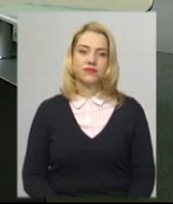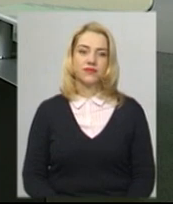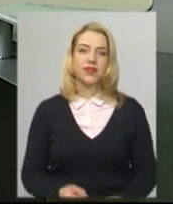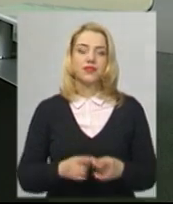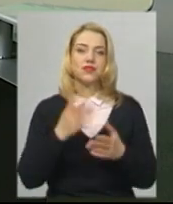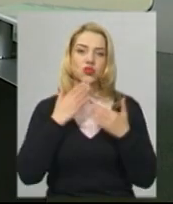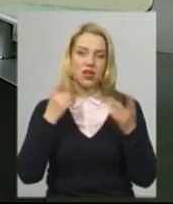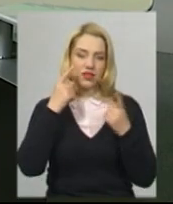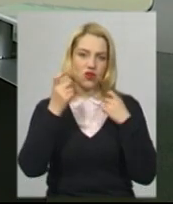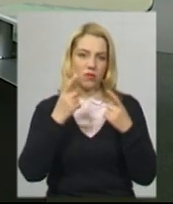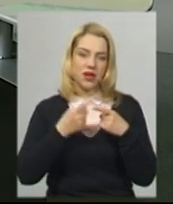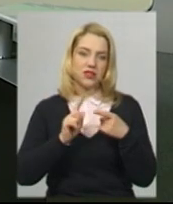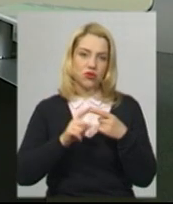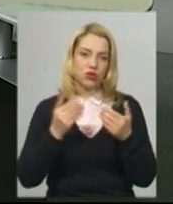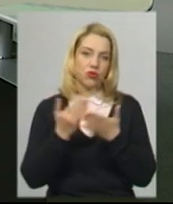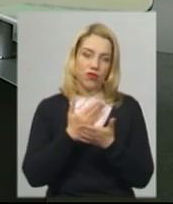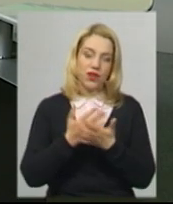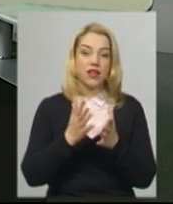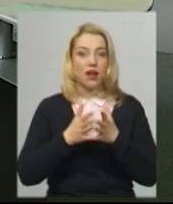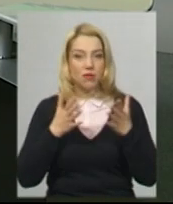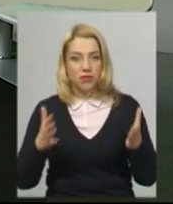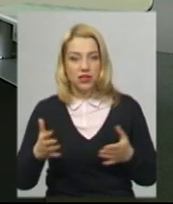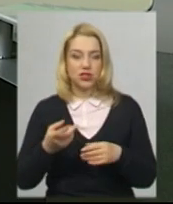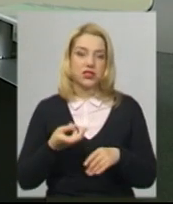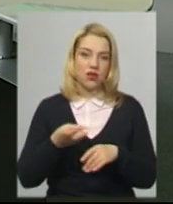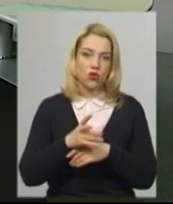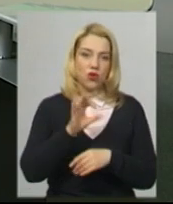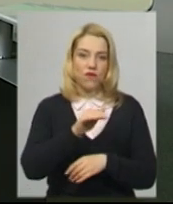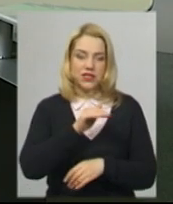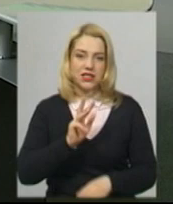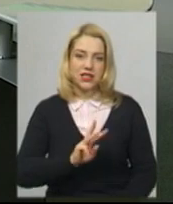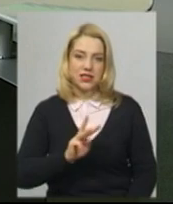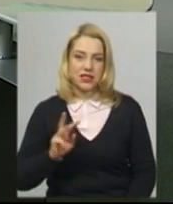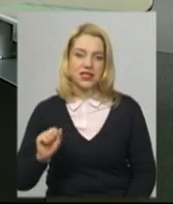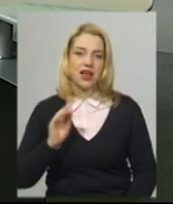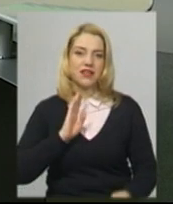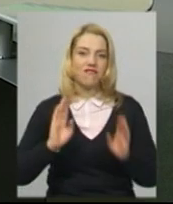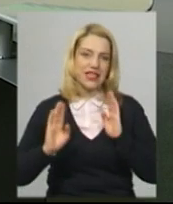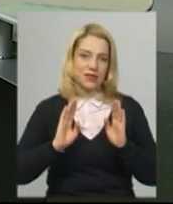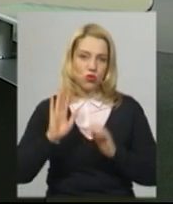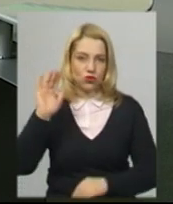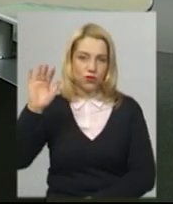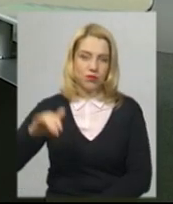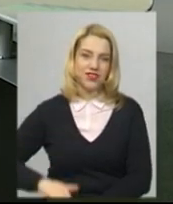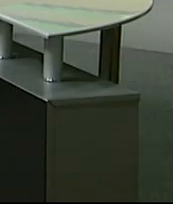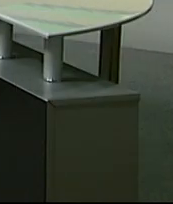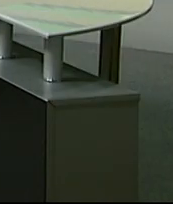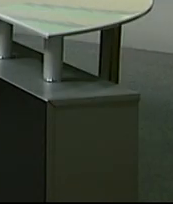Це остання інформація цього випуску. Більше новин знаходьте на нашому офіційному сайті та на сторінці у Фейсбук. Побачимось.